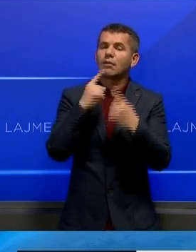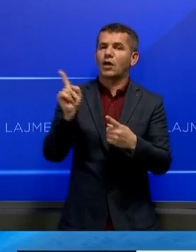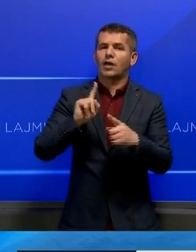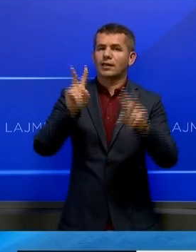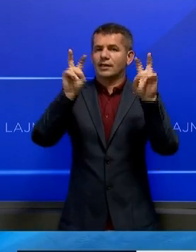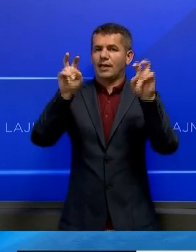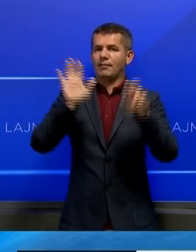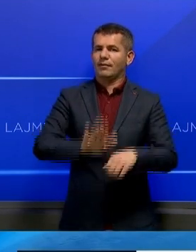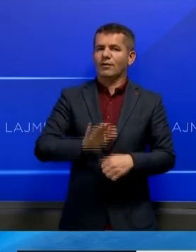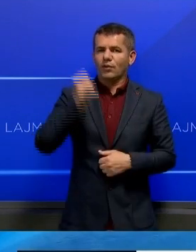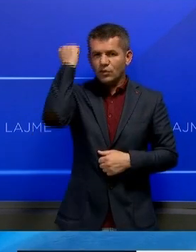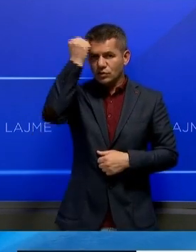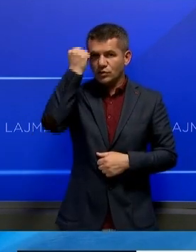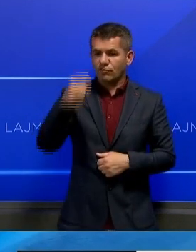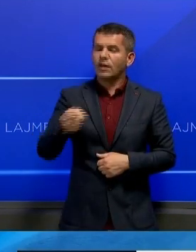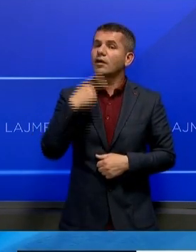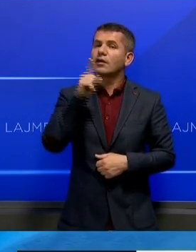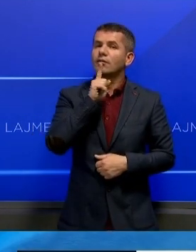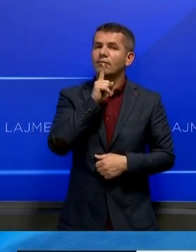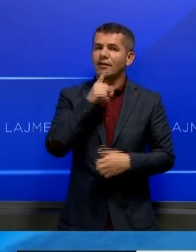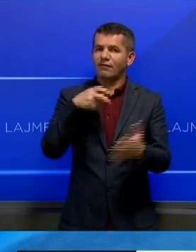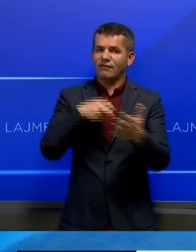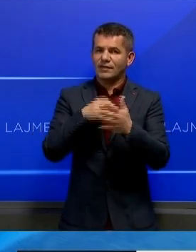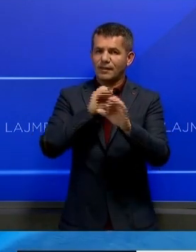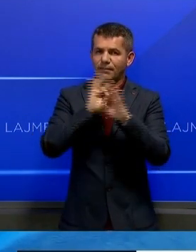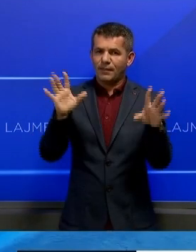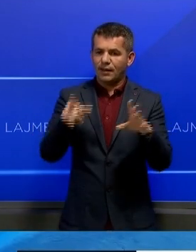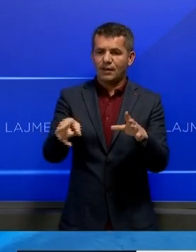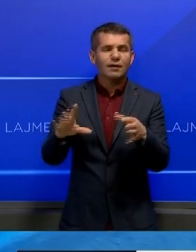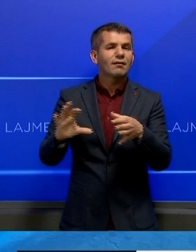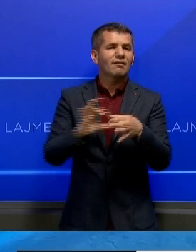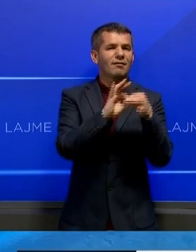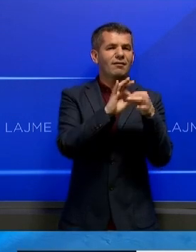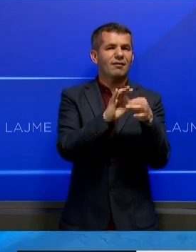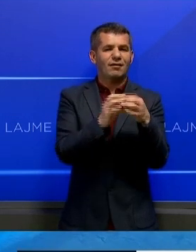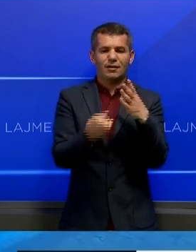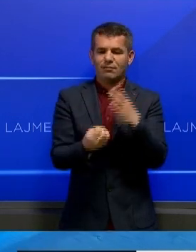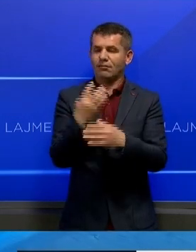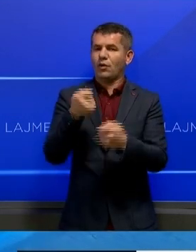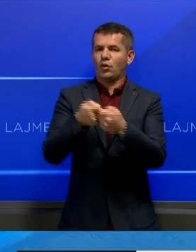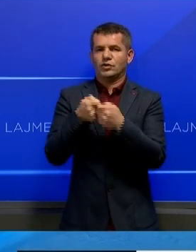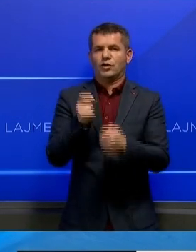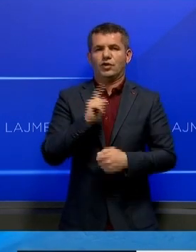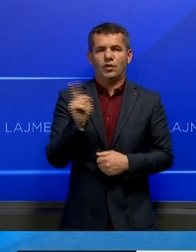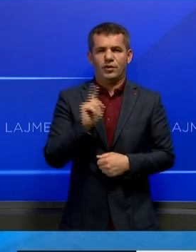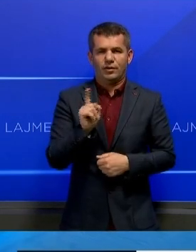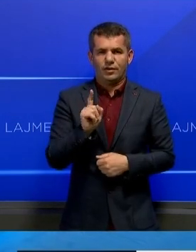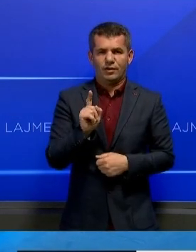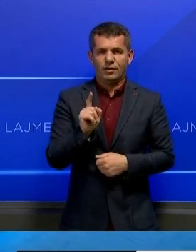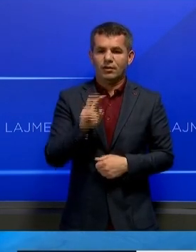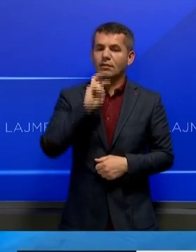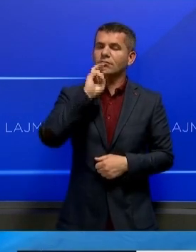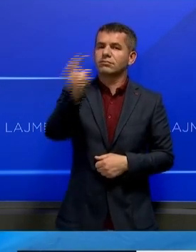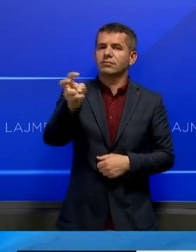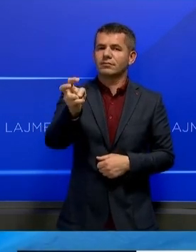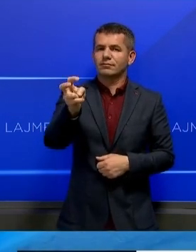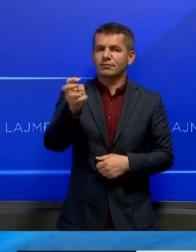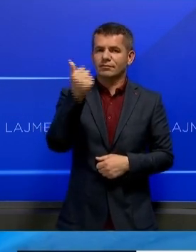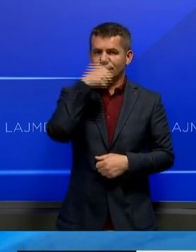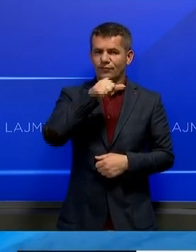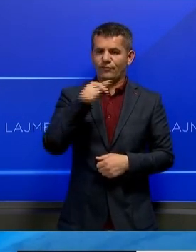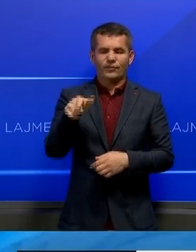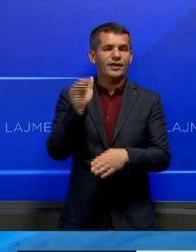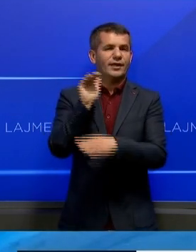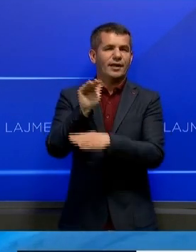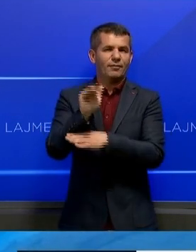për qështje të brendshme. A i tha se liberalizimi i vizave nuk është i lidhur me kryimin e asosiacionit, duke ju kunder përgjigjështu